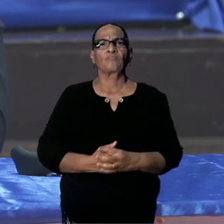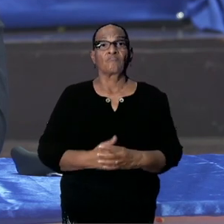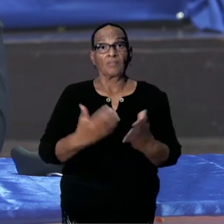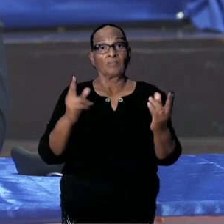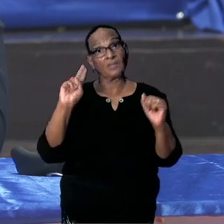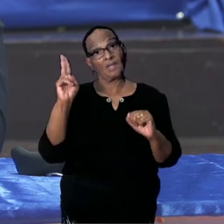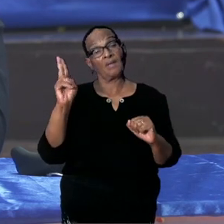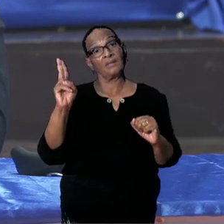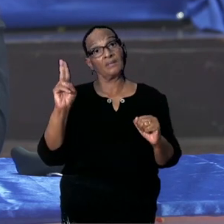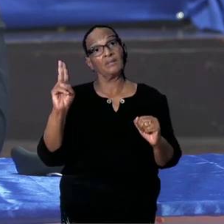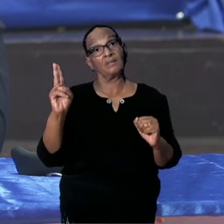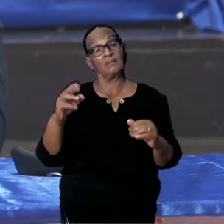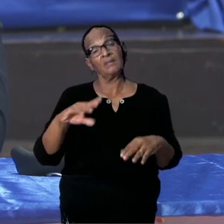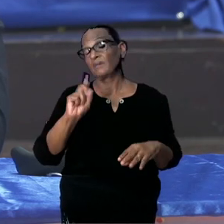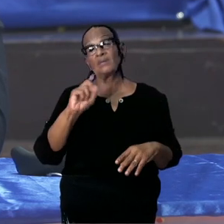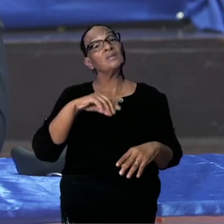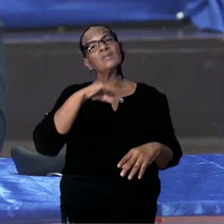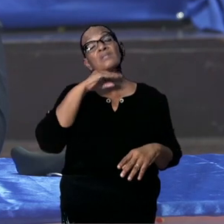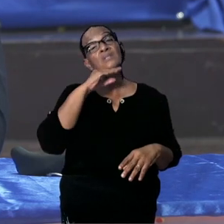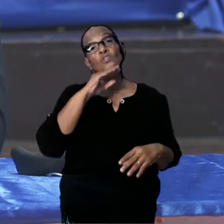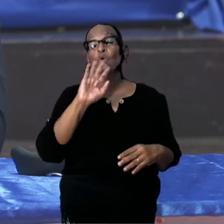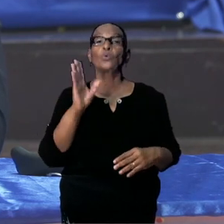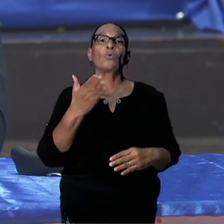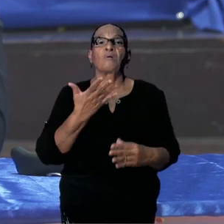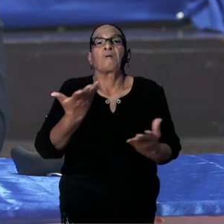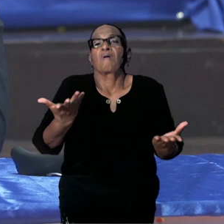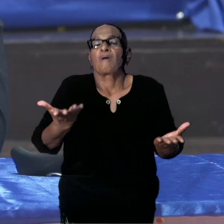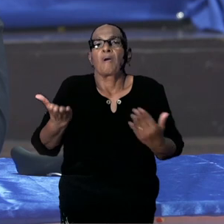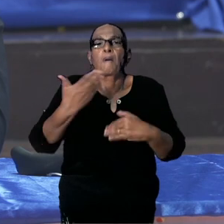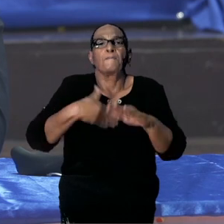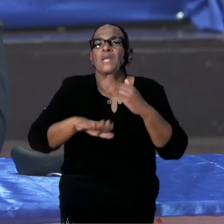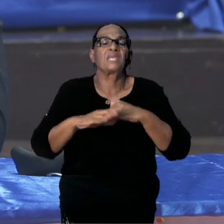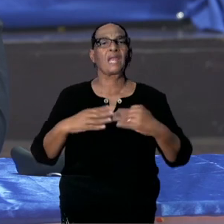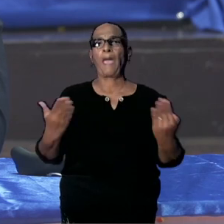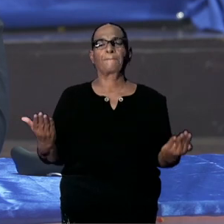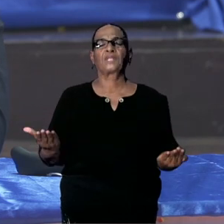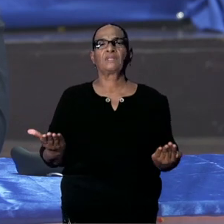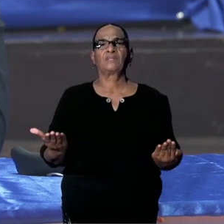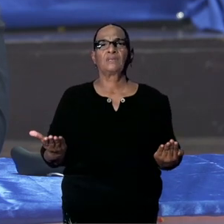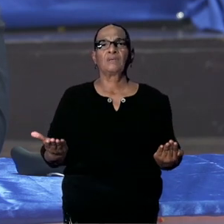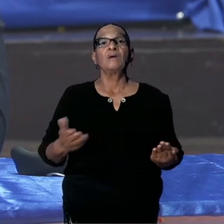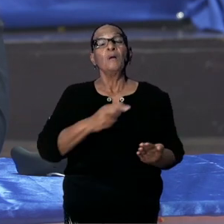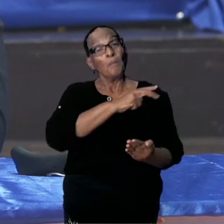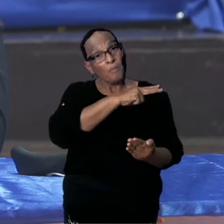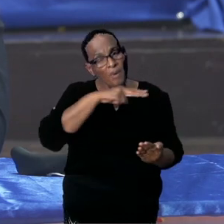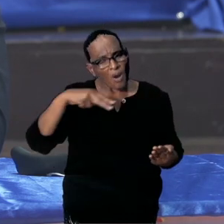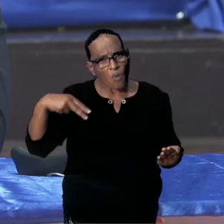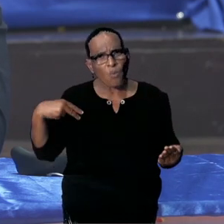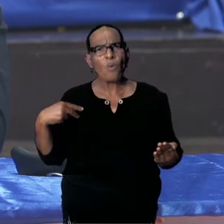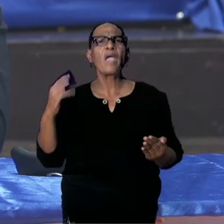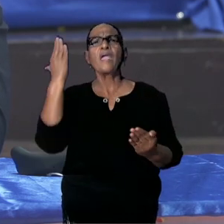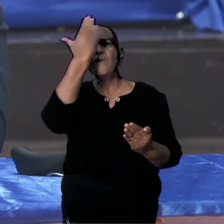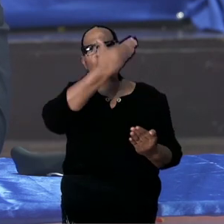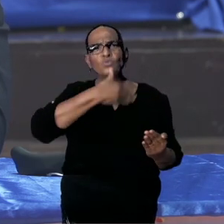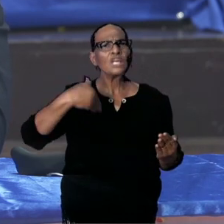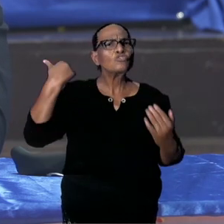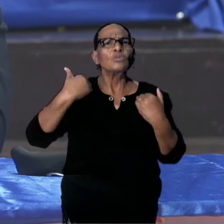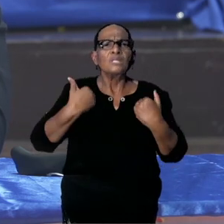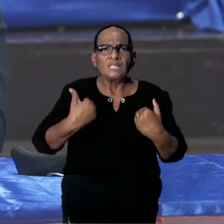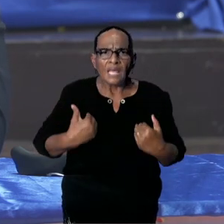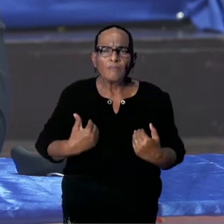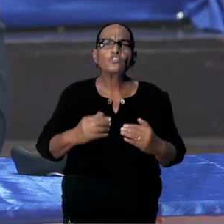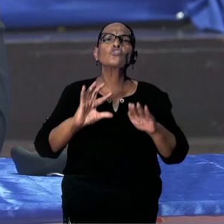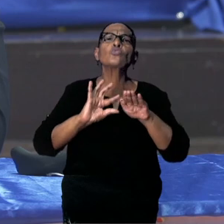Inderdaad, er is geen, niet genoeg mogelijkheden. Maar wij moeten met z'n allen als Surinamers een stukje